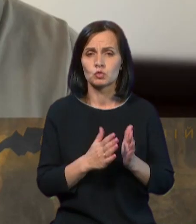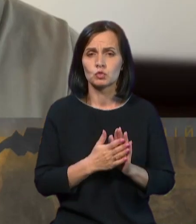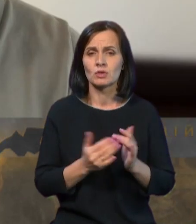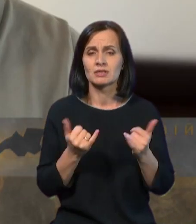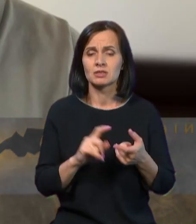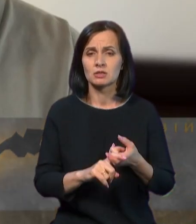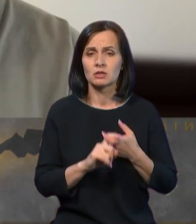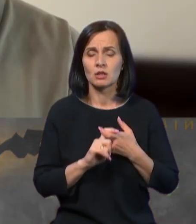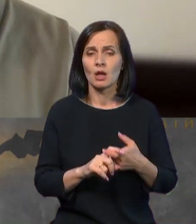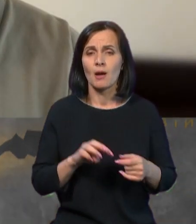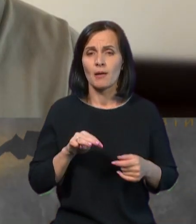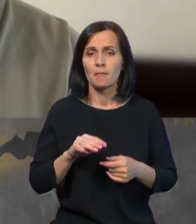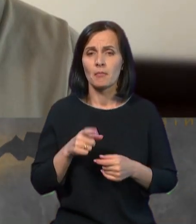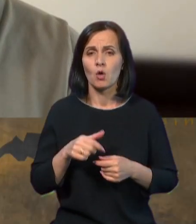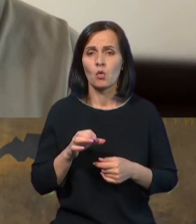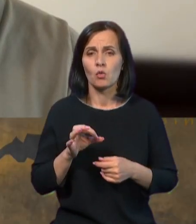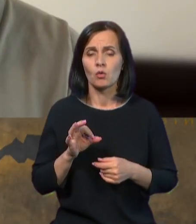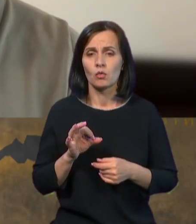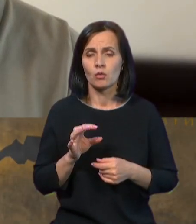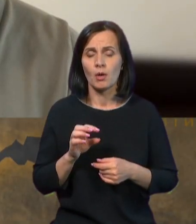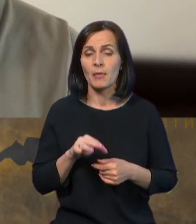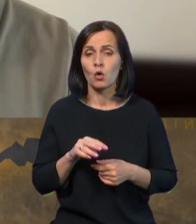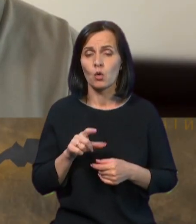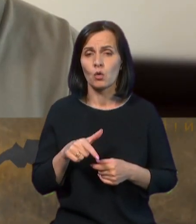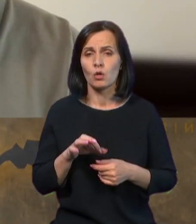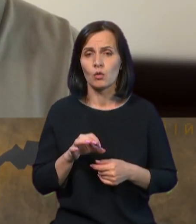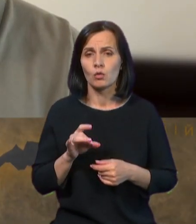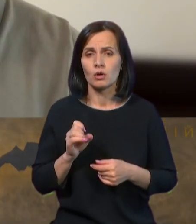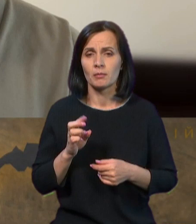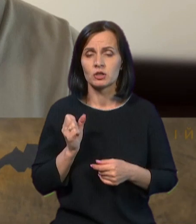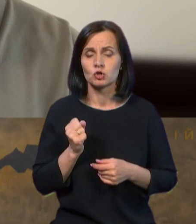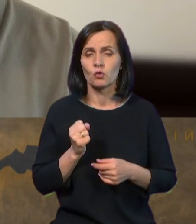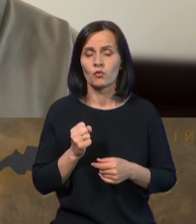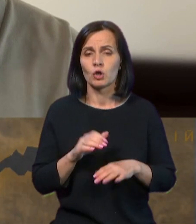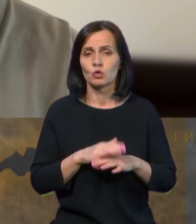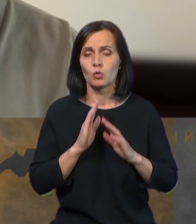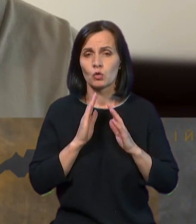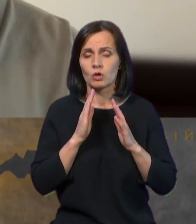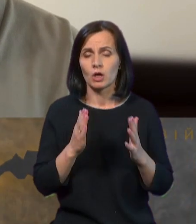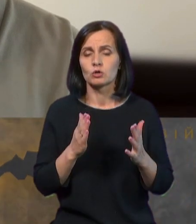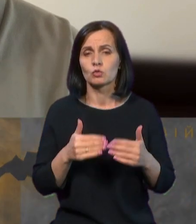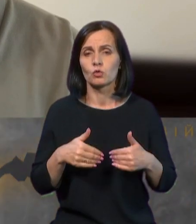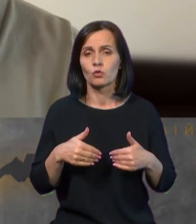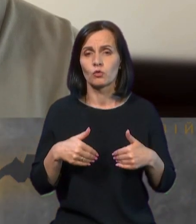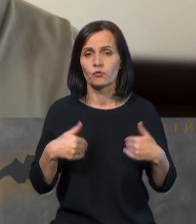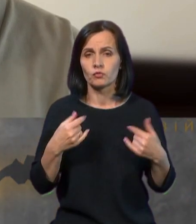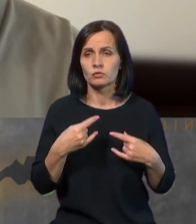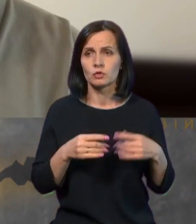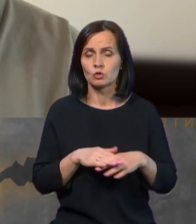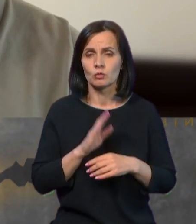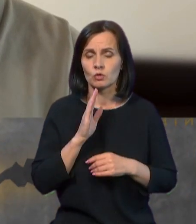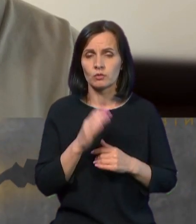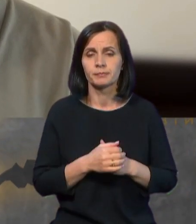Української зернової асоціації. Пане Миколе, вітаємо вас в ефірі. Доброго вам ранку. Доброго ранку. Доброго ранку вам.